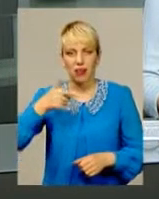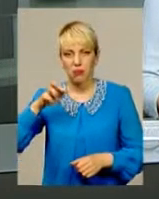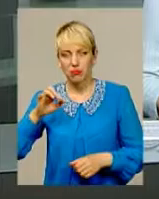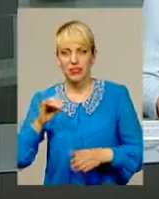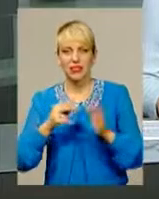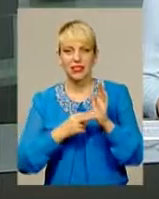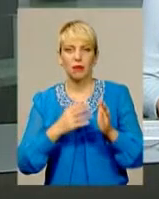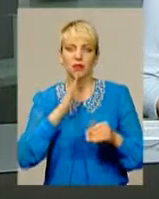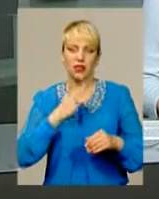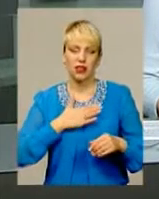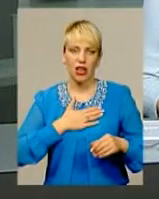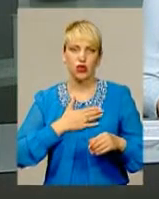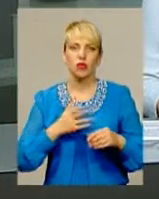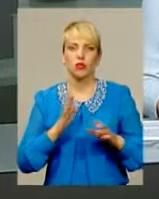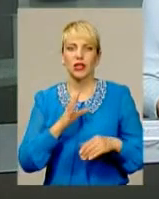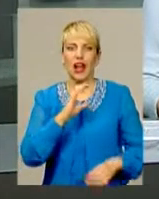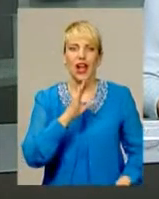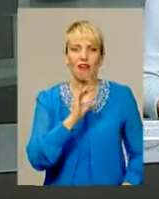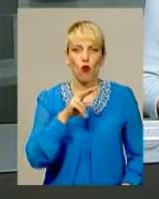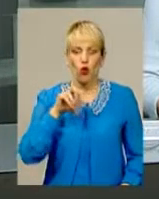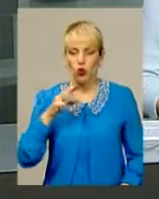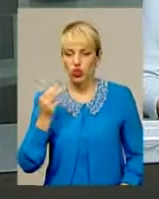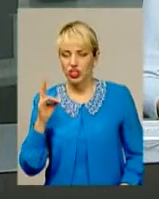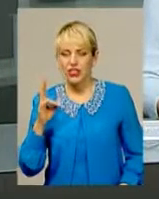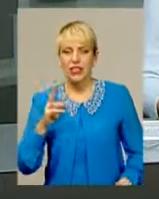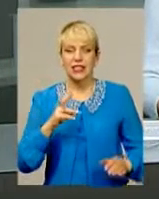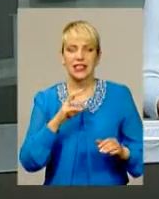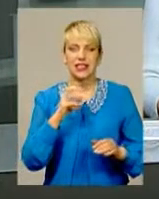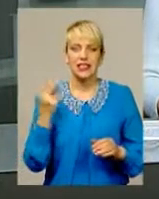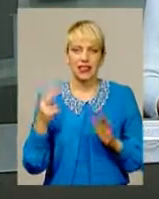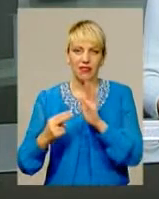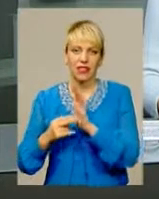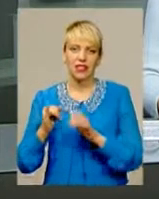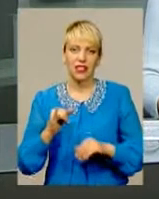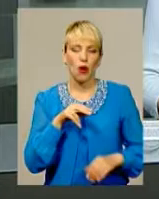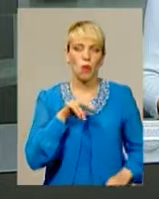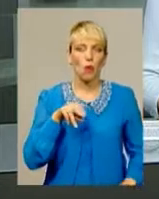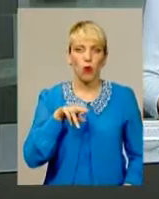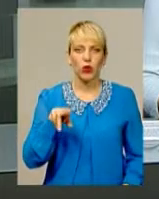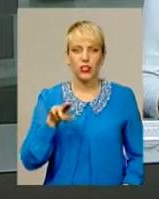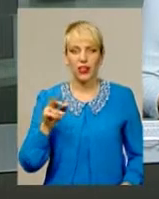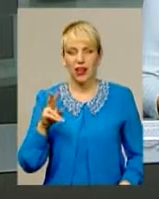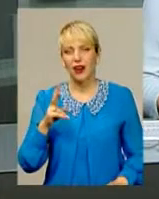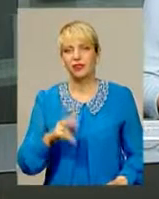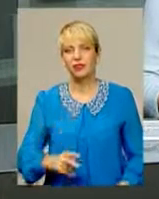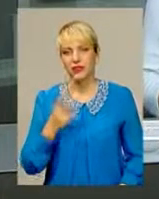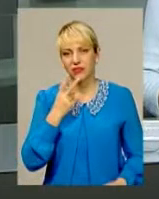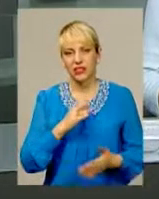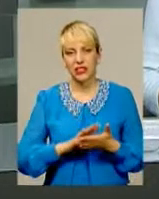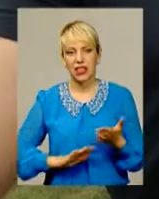ще два рехбійні клуби – Evolution Sevens і Поділля. Як налаштовані на гру хмельницькі дебютанти – дивіться далі.